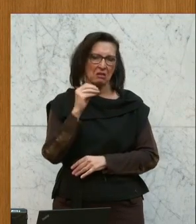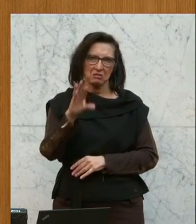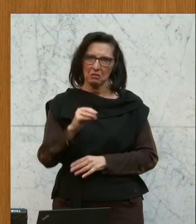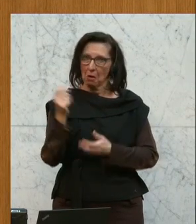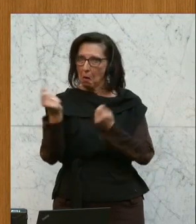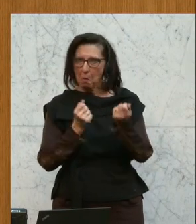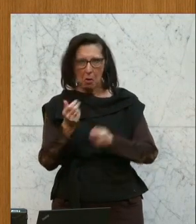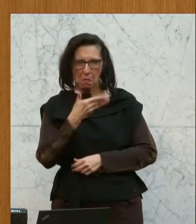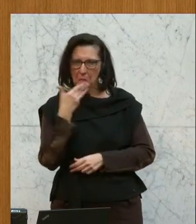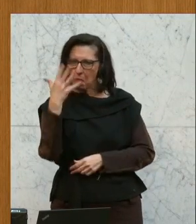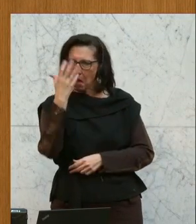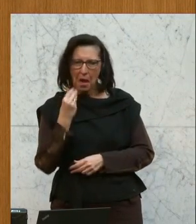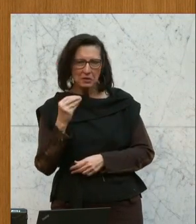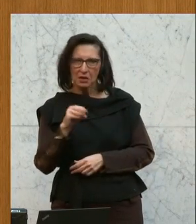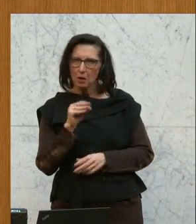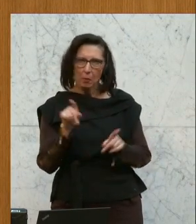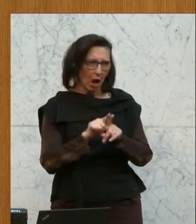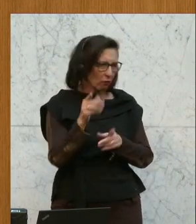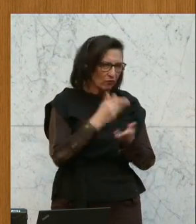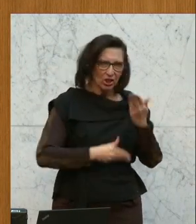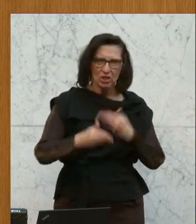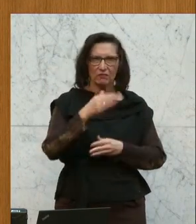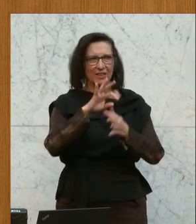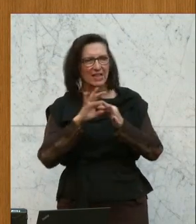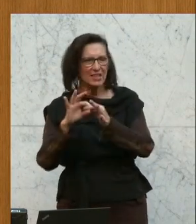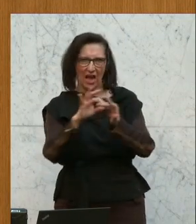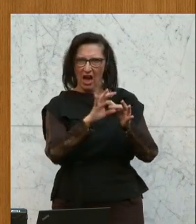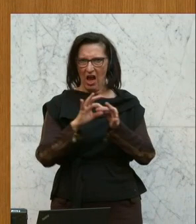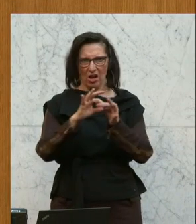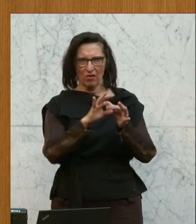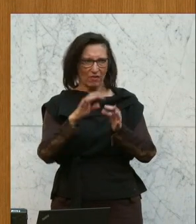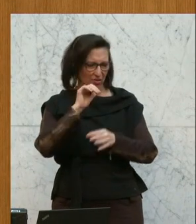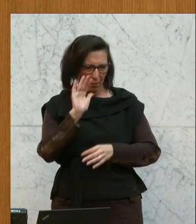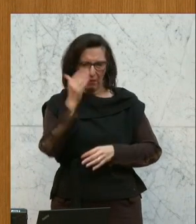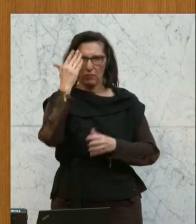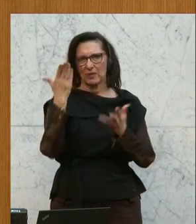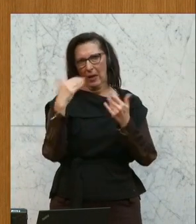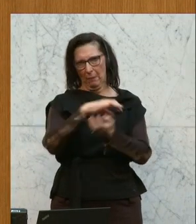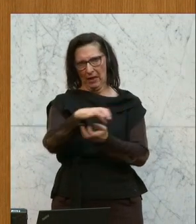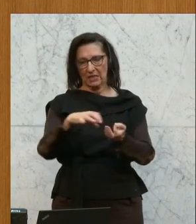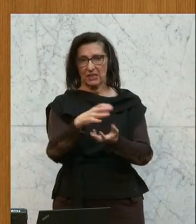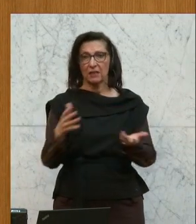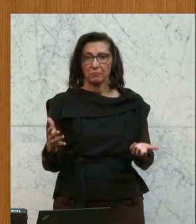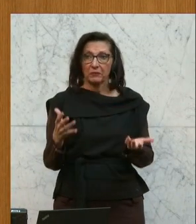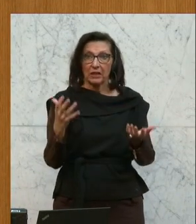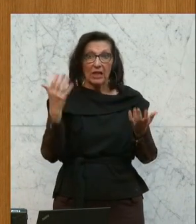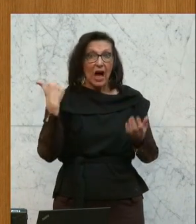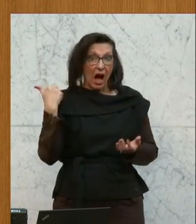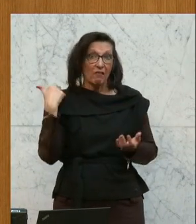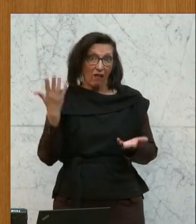noch von der Wirtschaft und auch von vielen Teilen der Gesellschaft nicht. Und die viele vergangene Zeit, die bringt uns heute unter Druck.